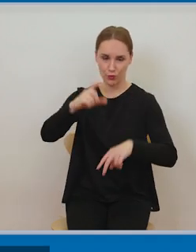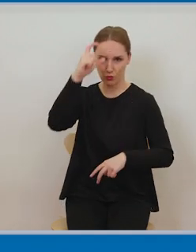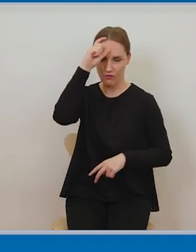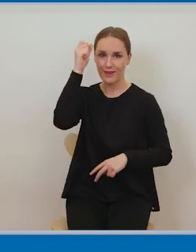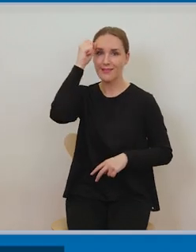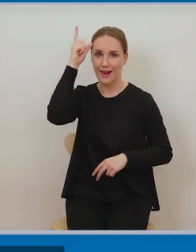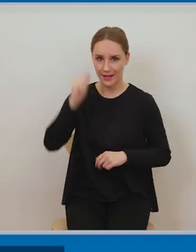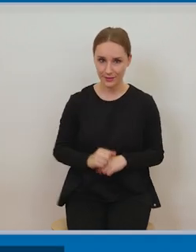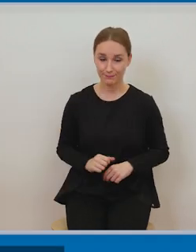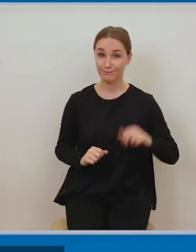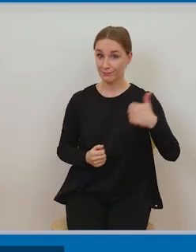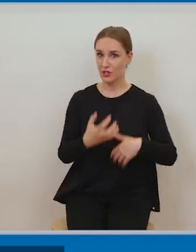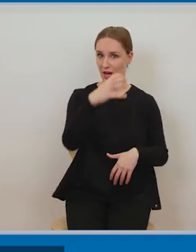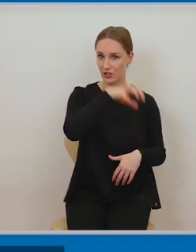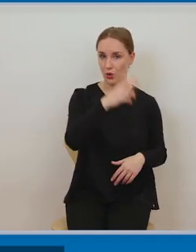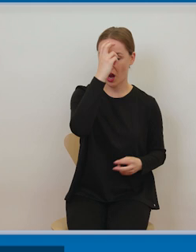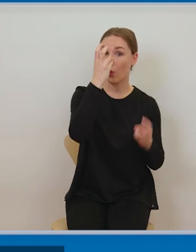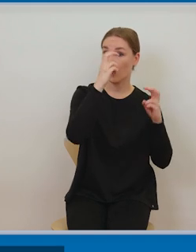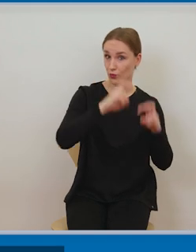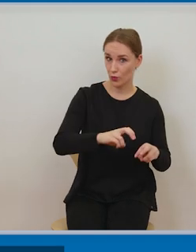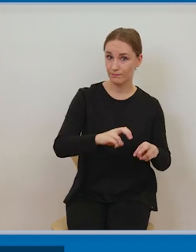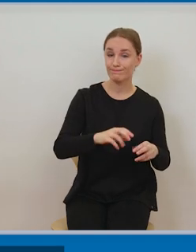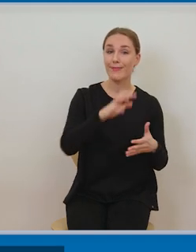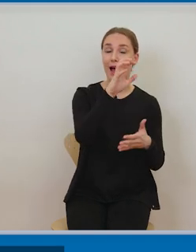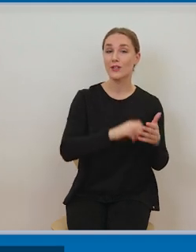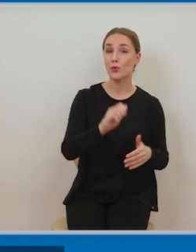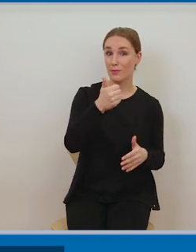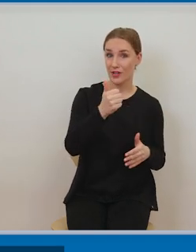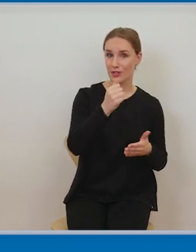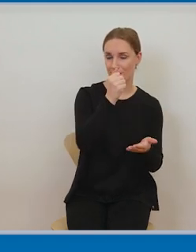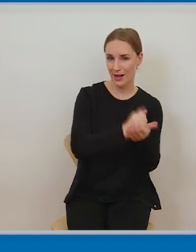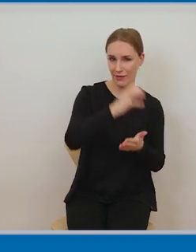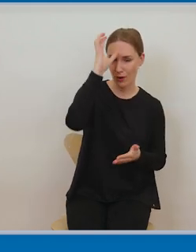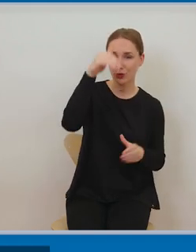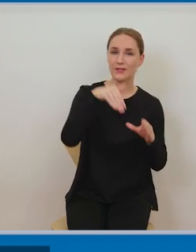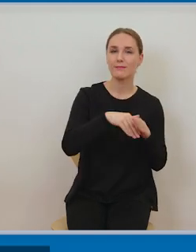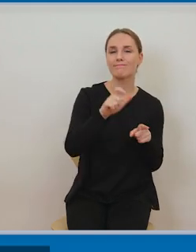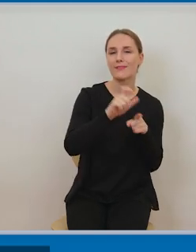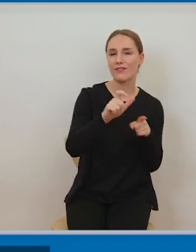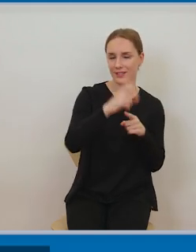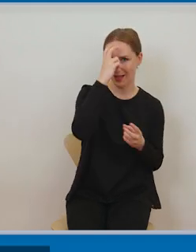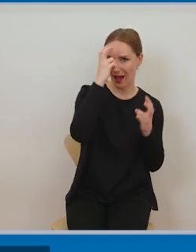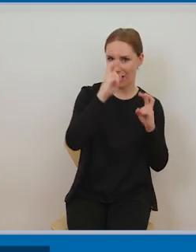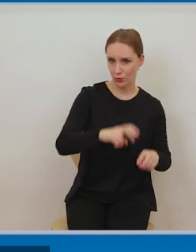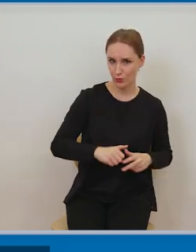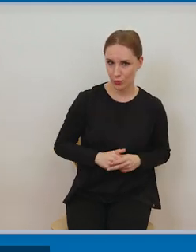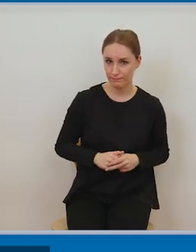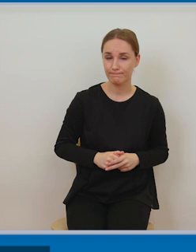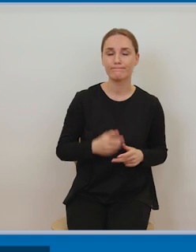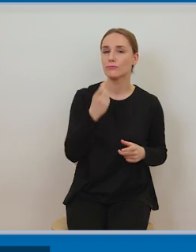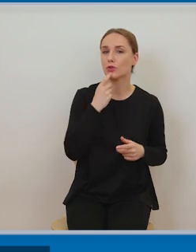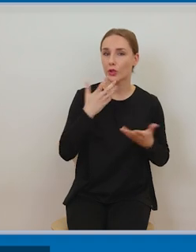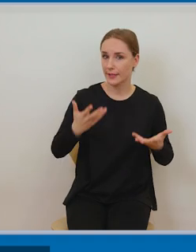utwory. I artykuł pierwszy ustawa o prawie autorskim zawiera definicję utworów, którymi są wszelkie przejawy